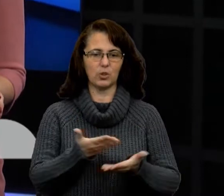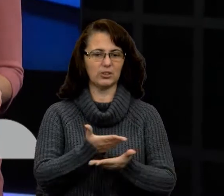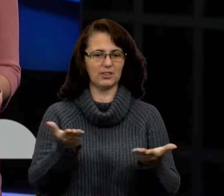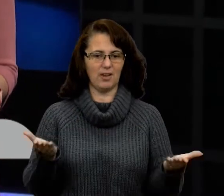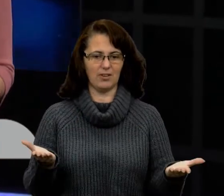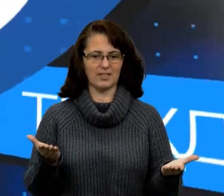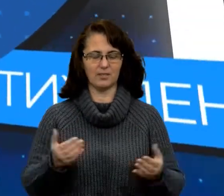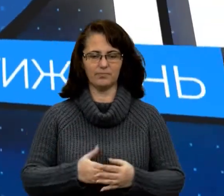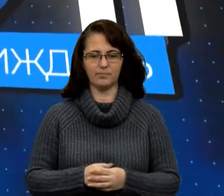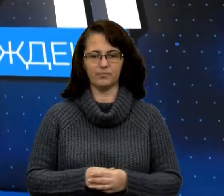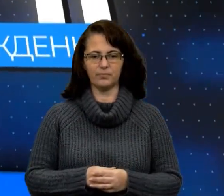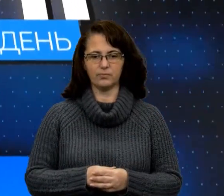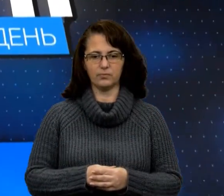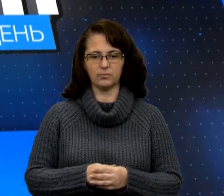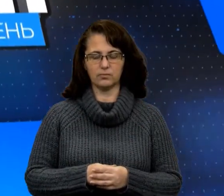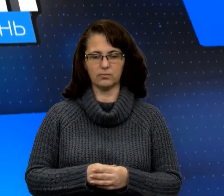тиждень» вітаю.